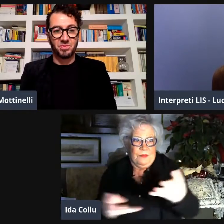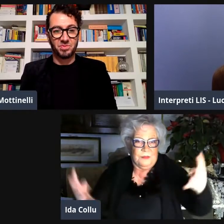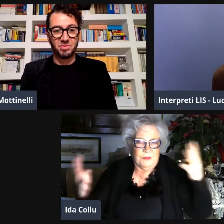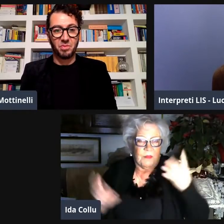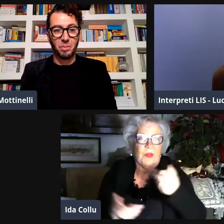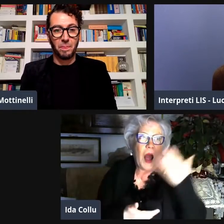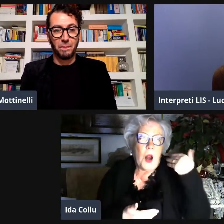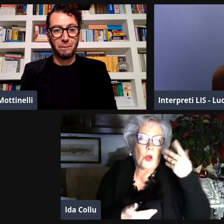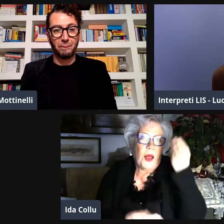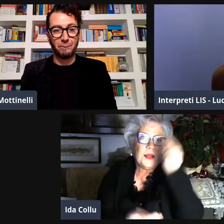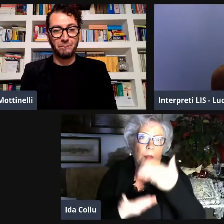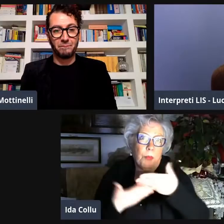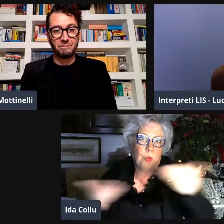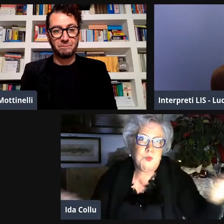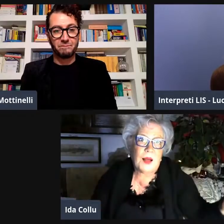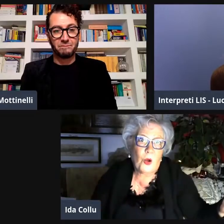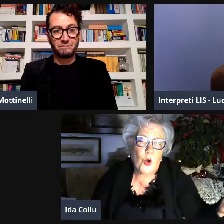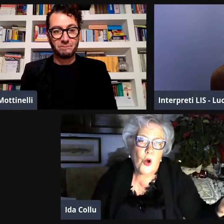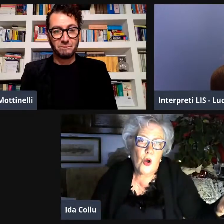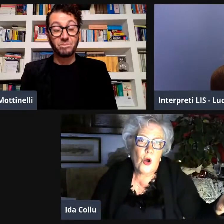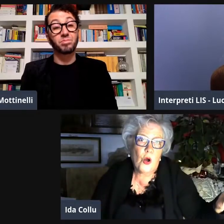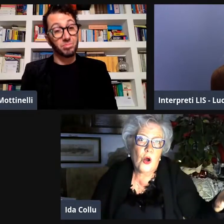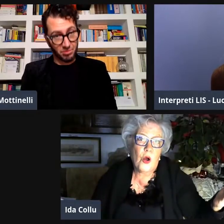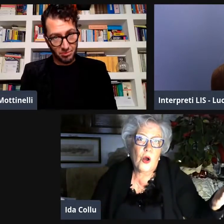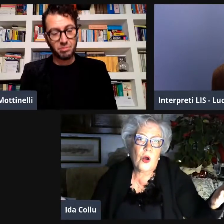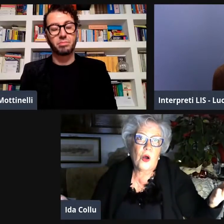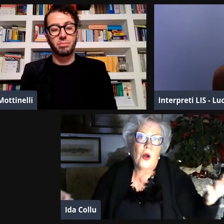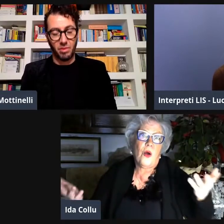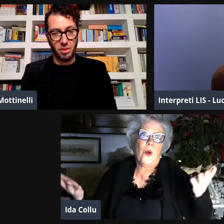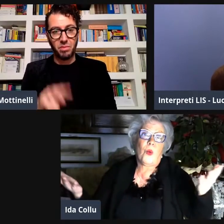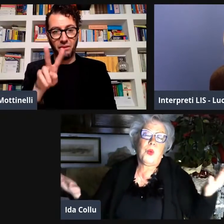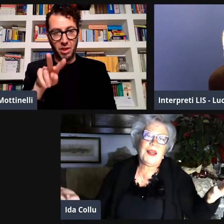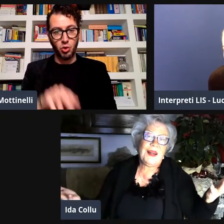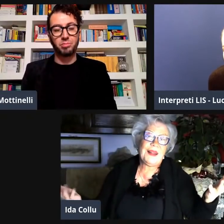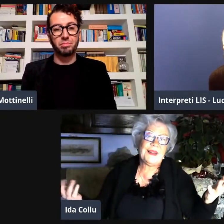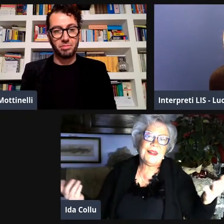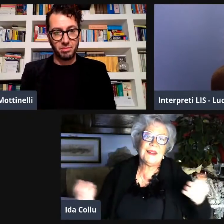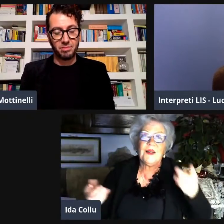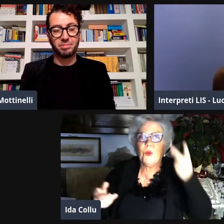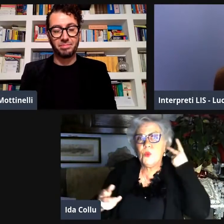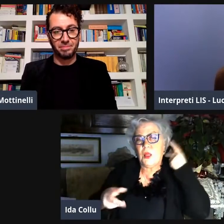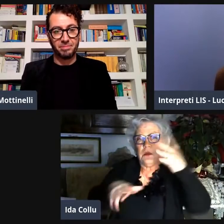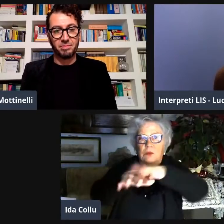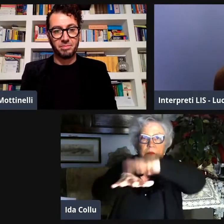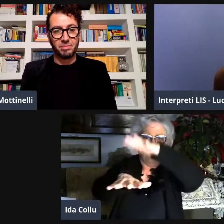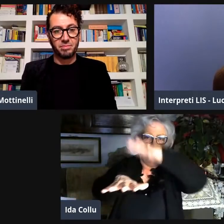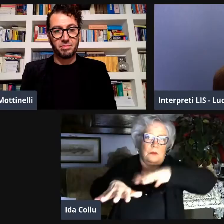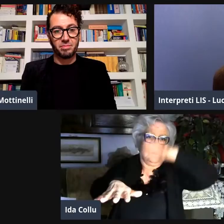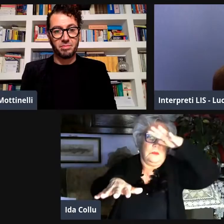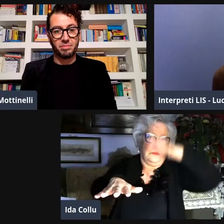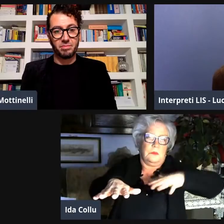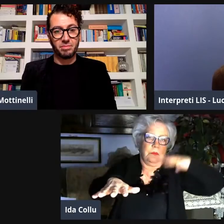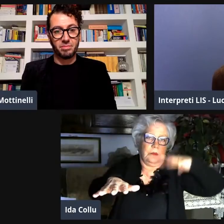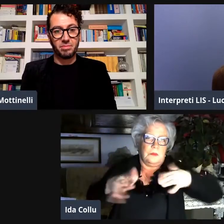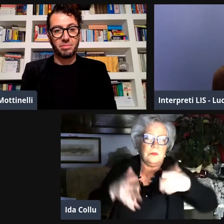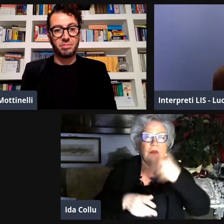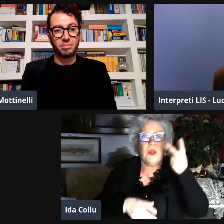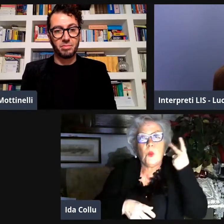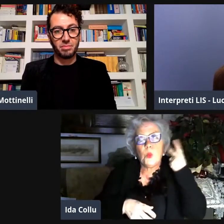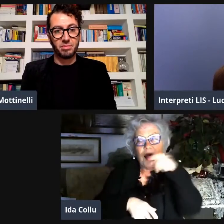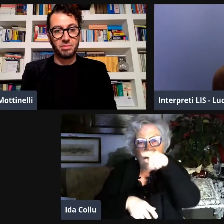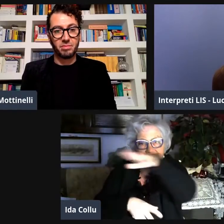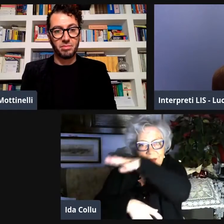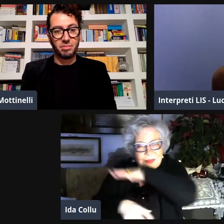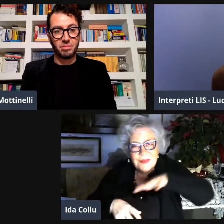segretario, per esempio. E quindi, all'epoca, l'ENS era un ente pubblico. E la